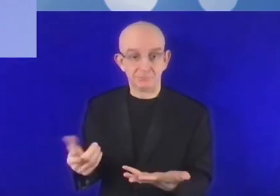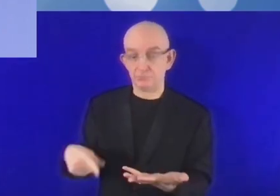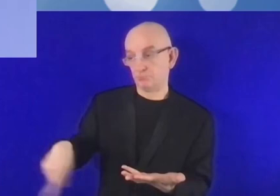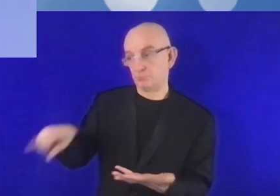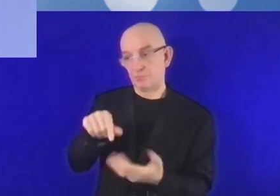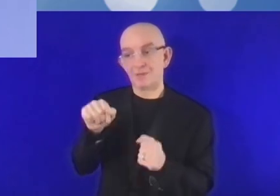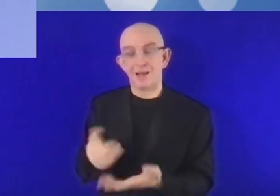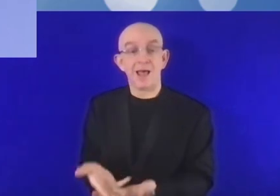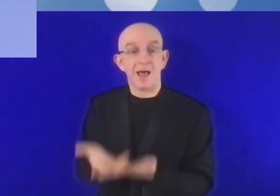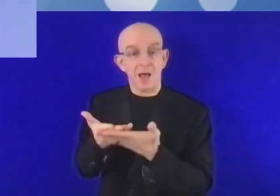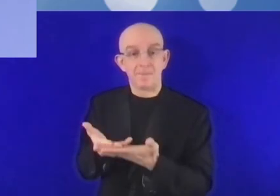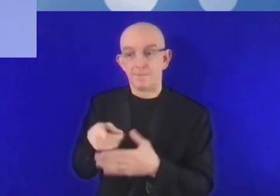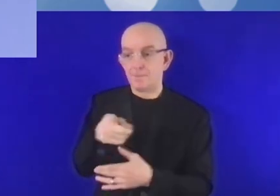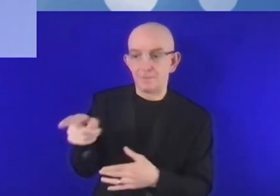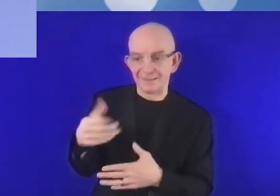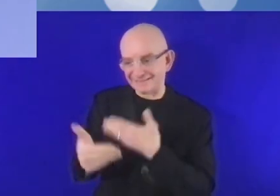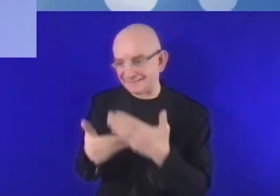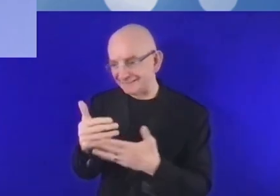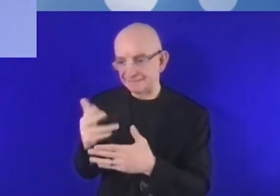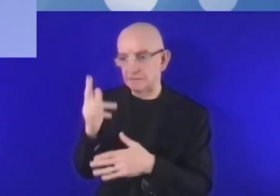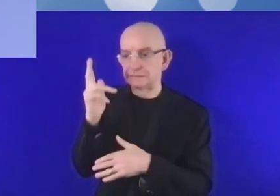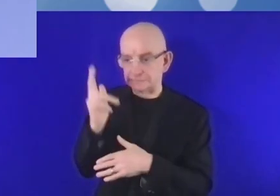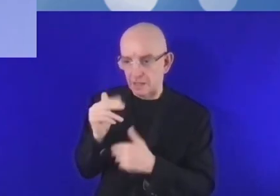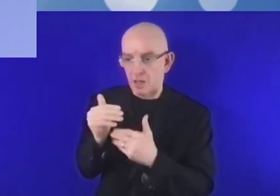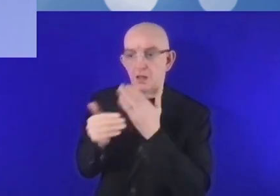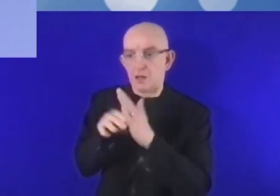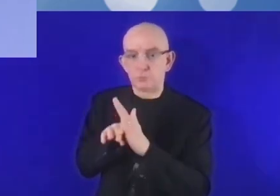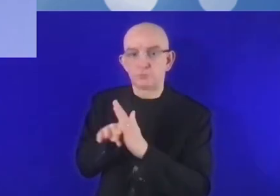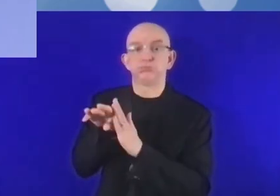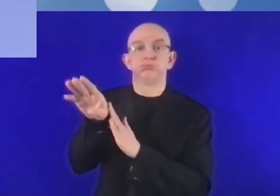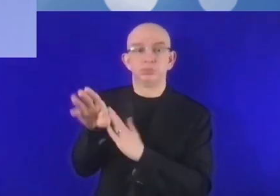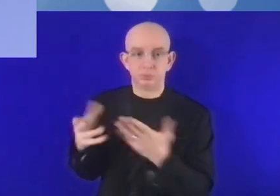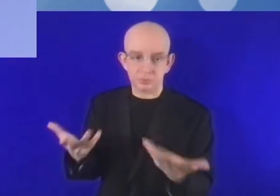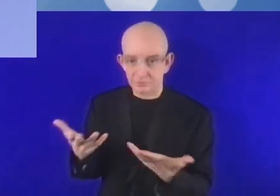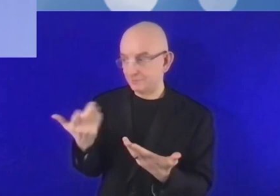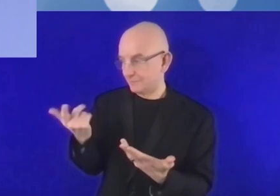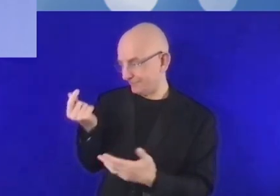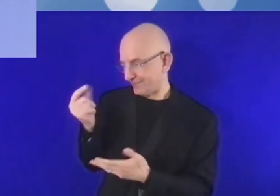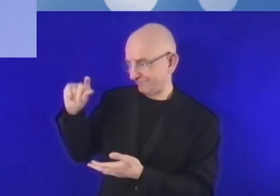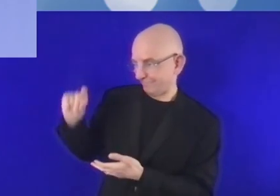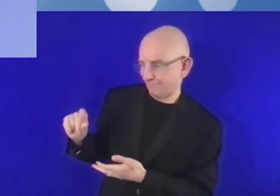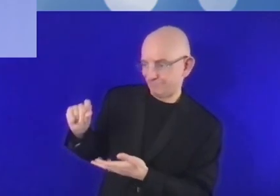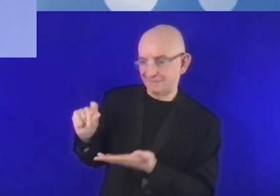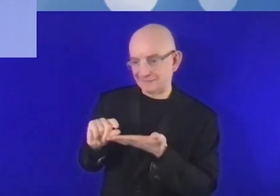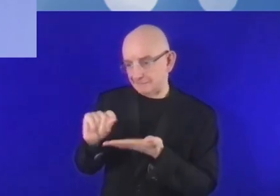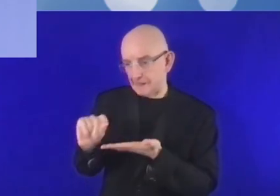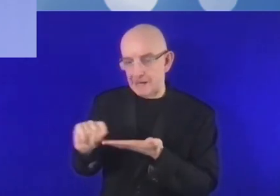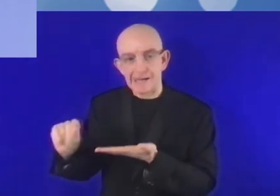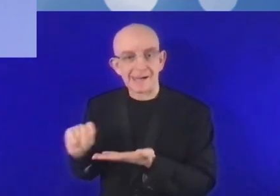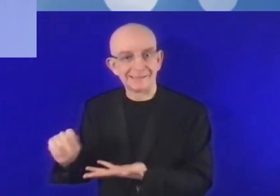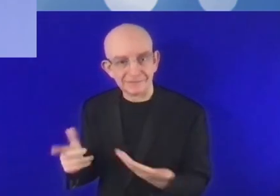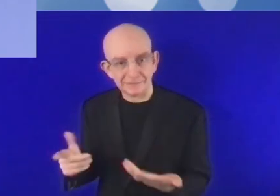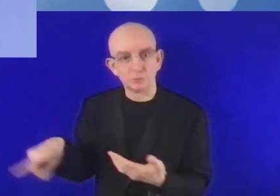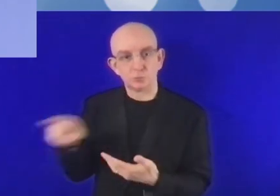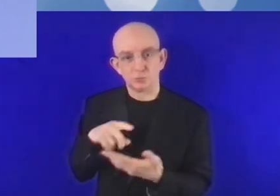ont un problème avec le financement. Les start-up qui ont des idées, mais qui ne peuvent pas vraiment se développer, voler leurs